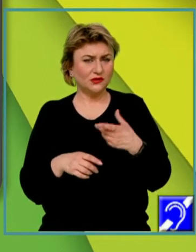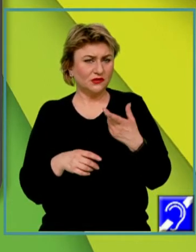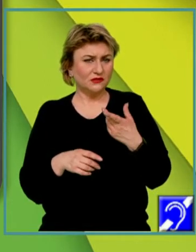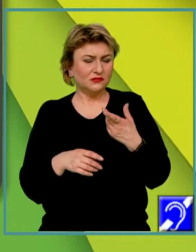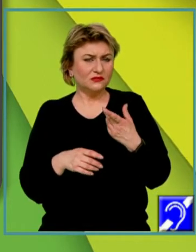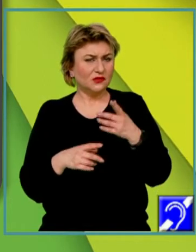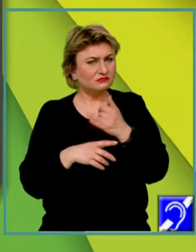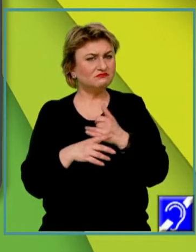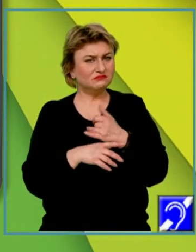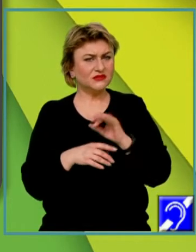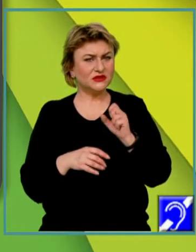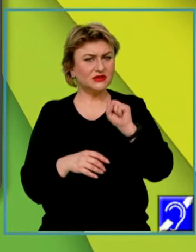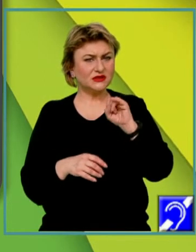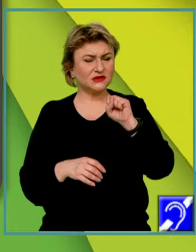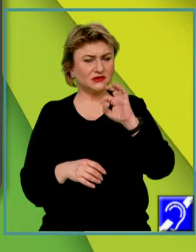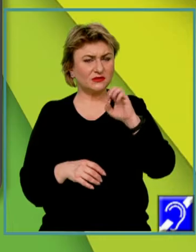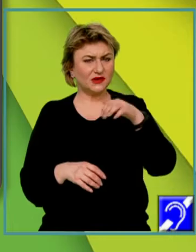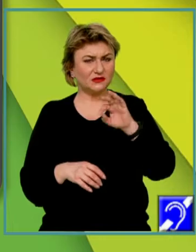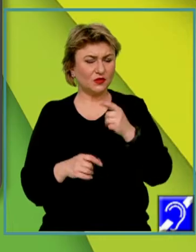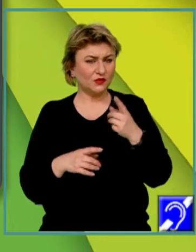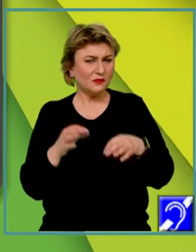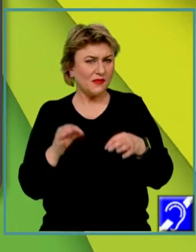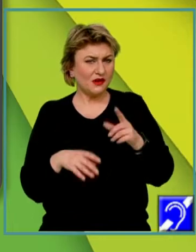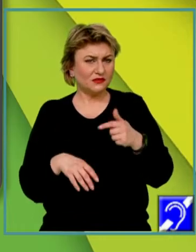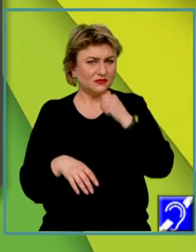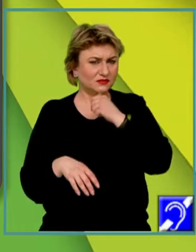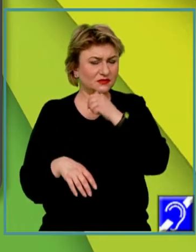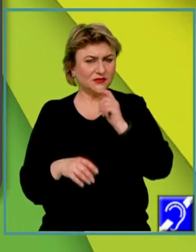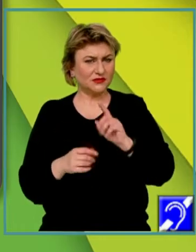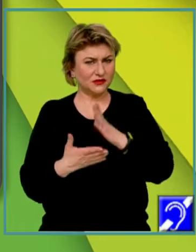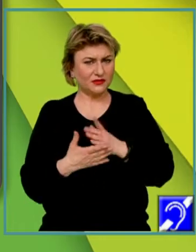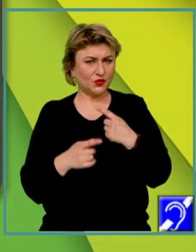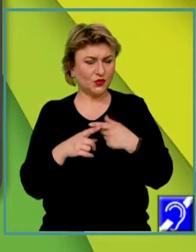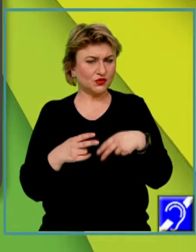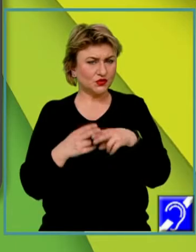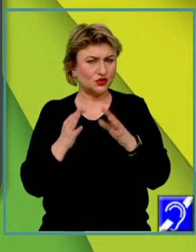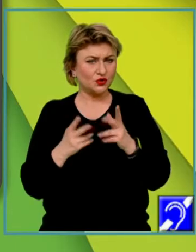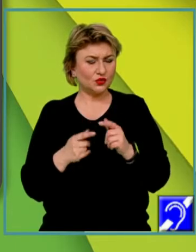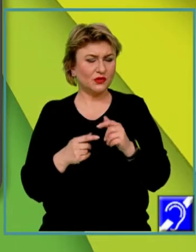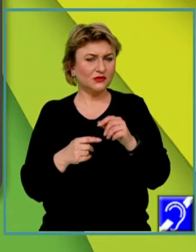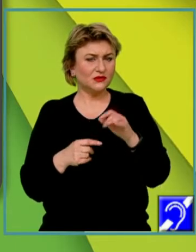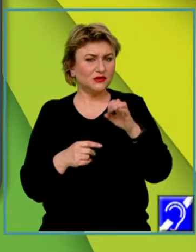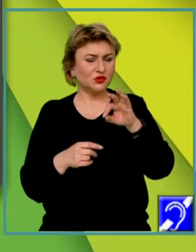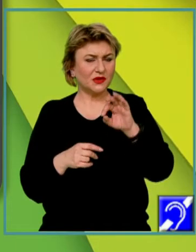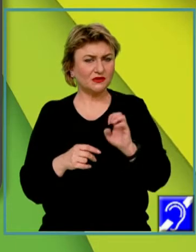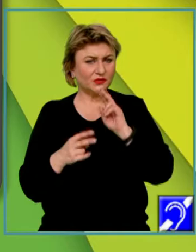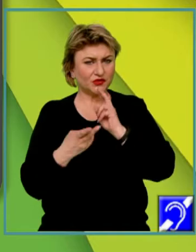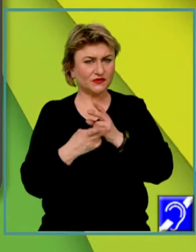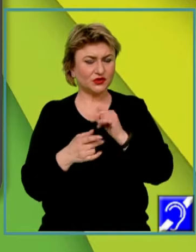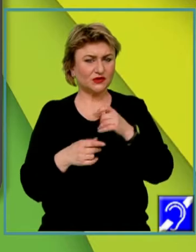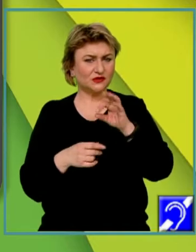acea observare sistematică pe baza unui plan riguros stabilit cu ajutorul unor instrumente adecvate a acțiunilor,